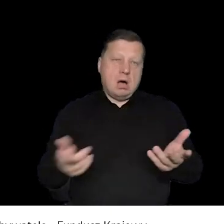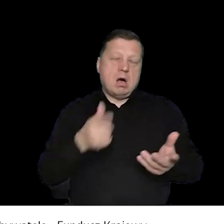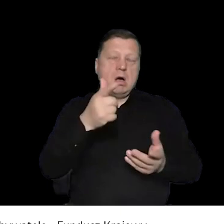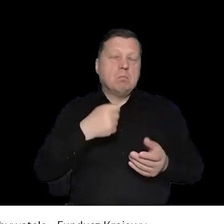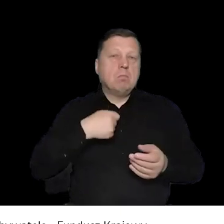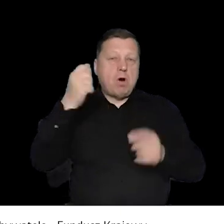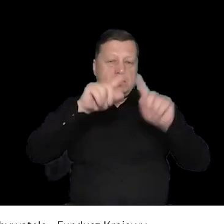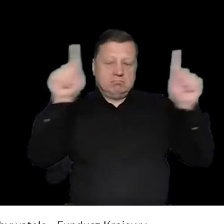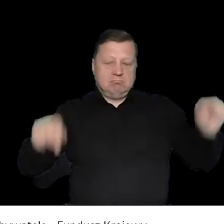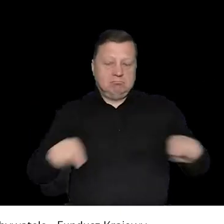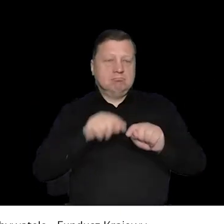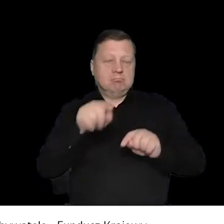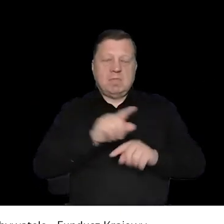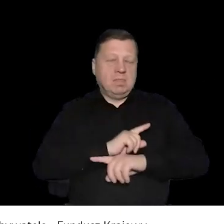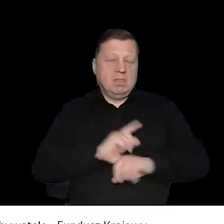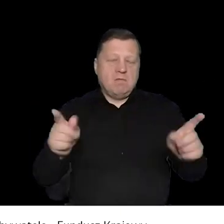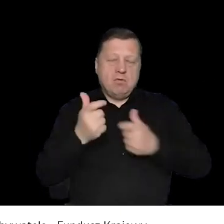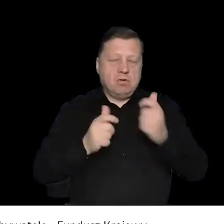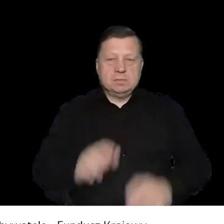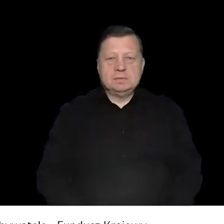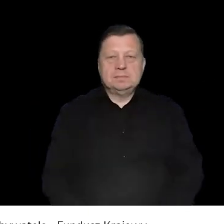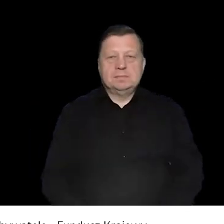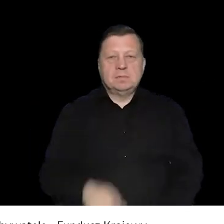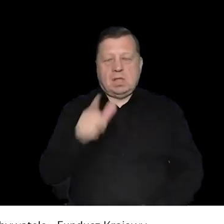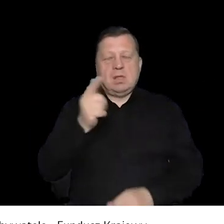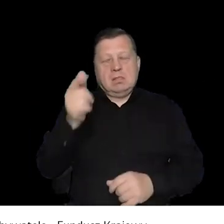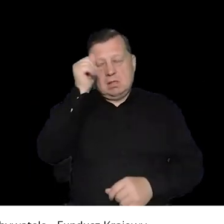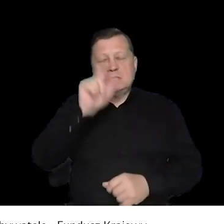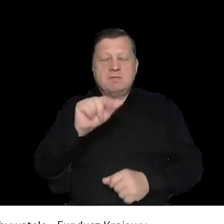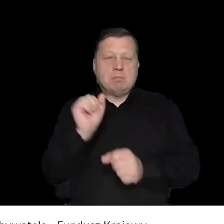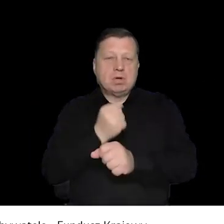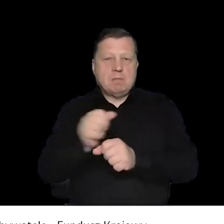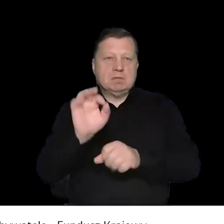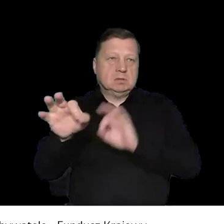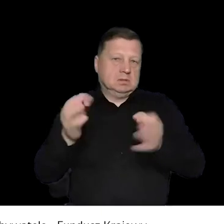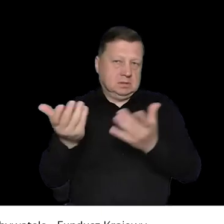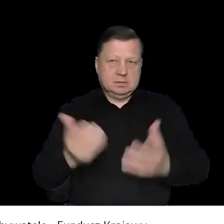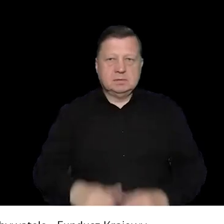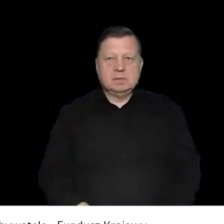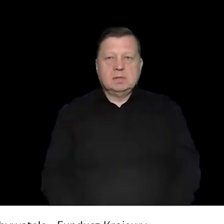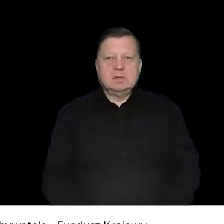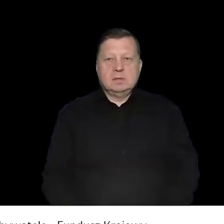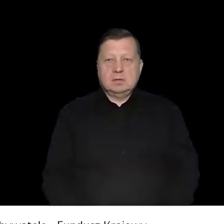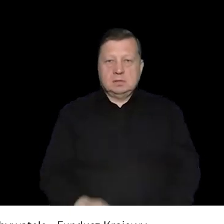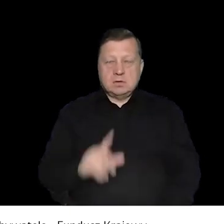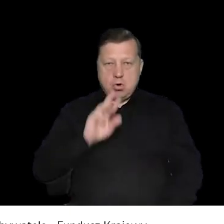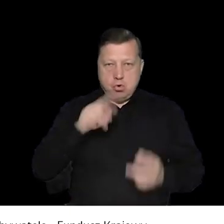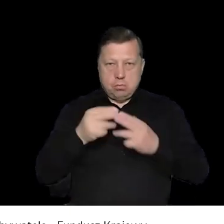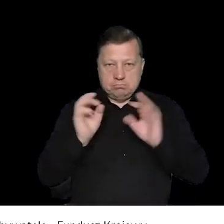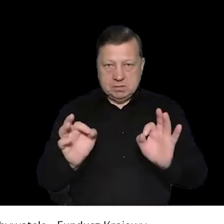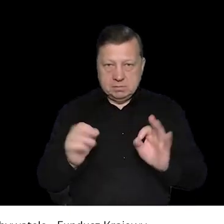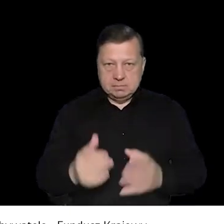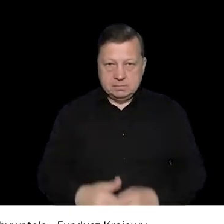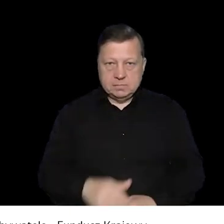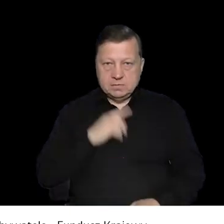dotyczy, nie wiem, jeżeli nienawidzie naszego sąsiada i to jest nasz sąsiad, no to wtedy to jest już nie w porządku i to jest nawyłowanie do przemocy.